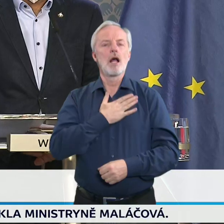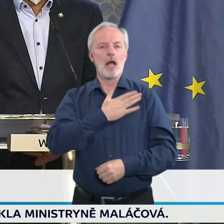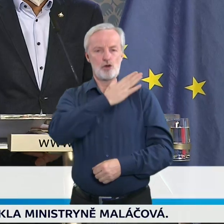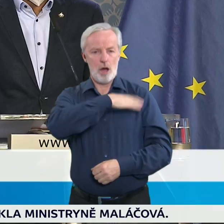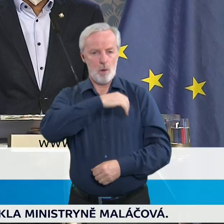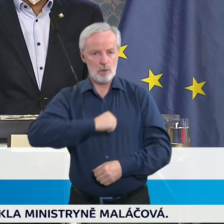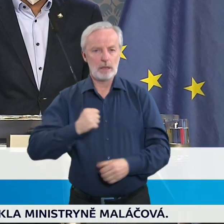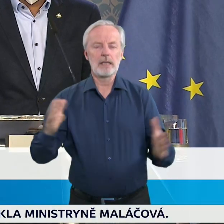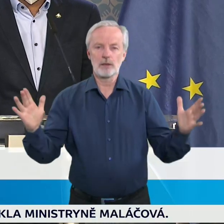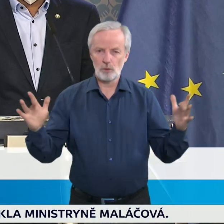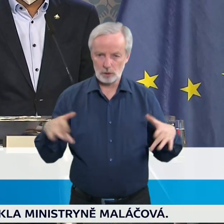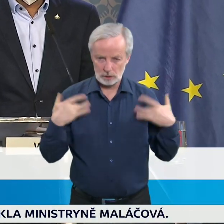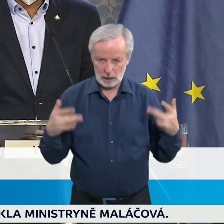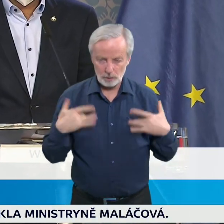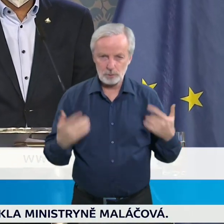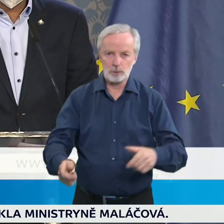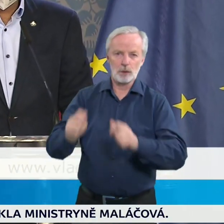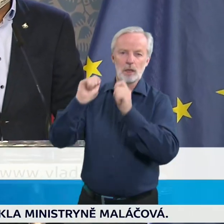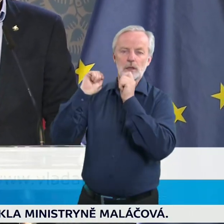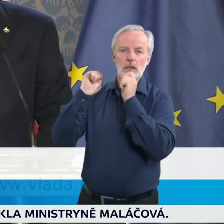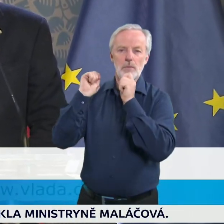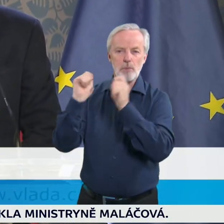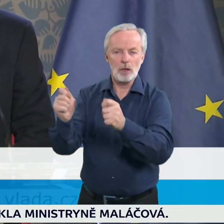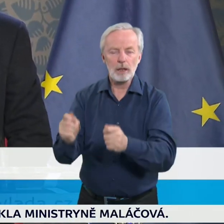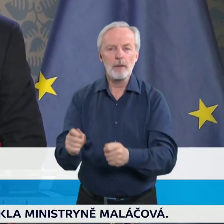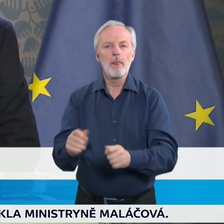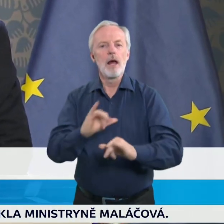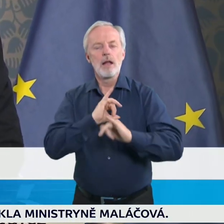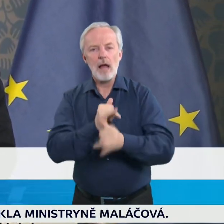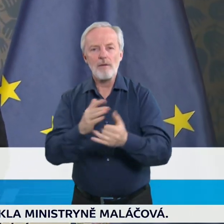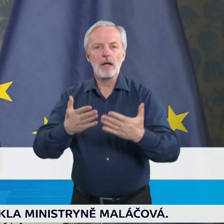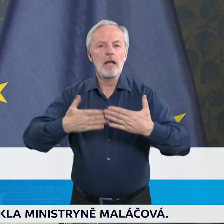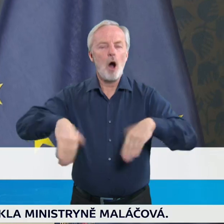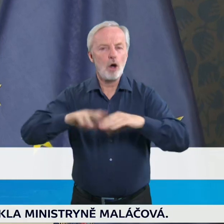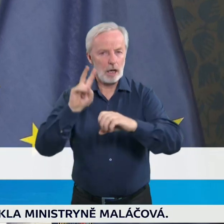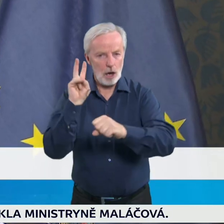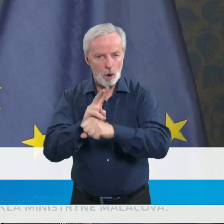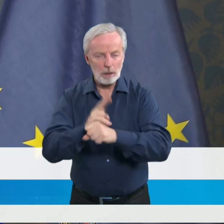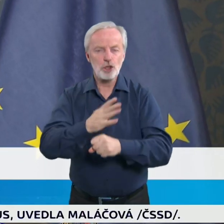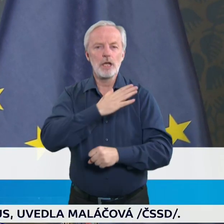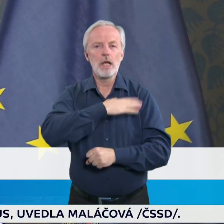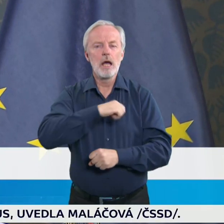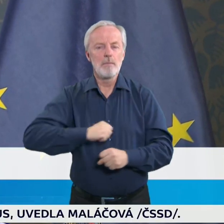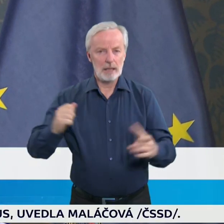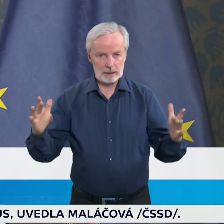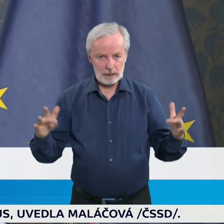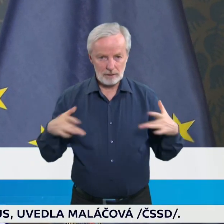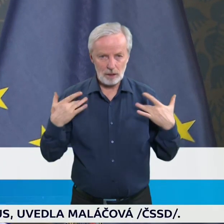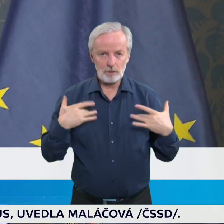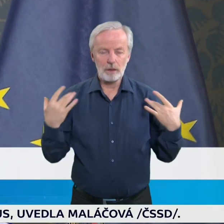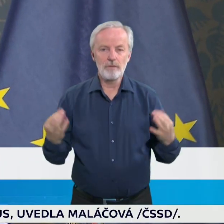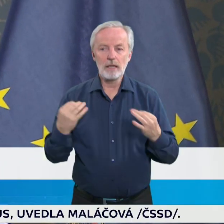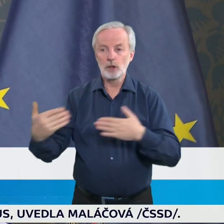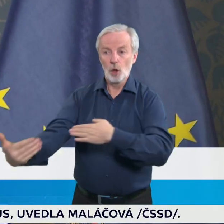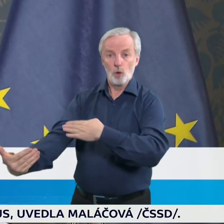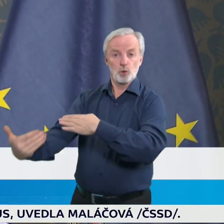aktualizaci ochranného opatření ministerstva zdravotnictví, které se týká vstupu do České republiky. Toto